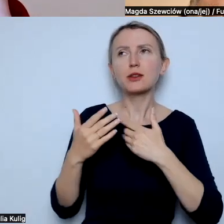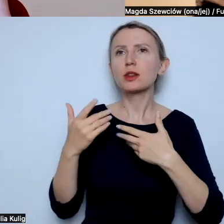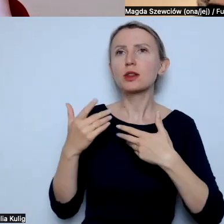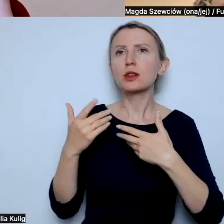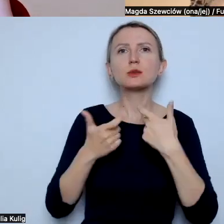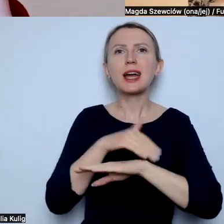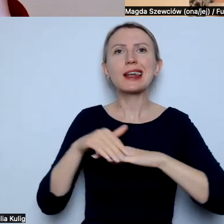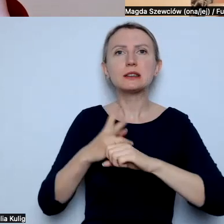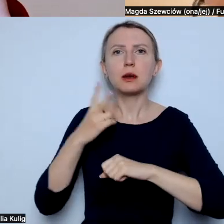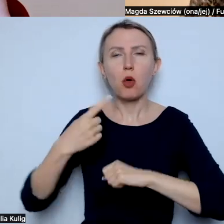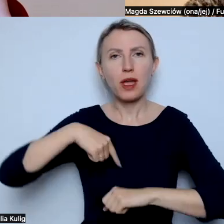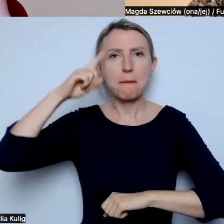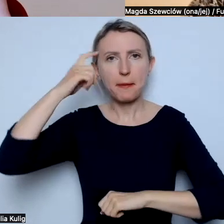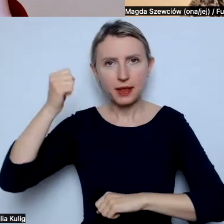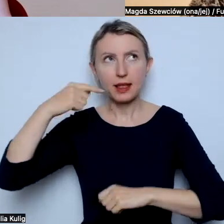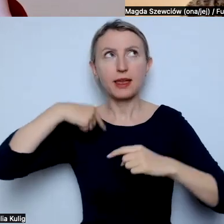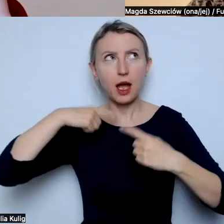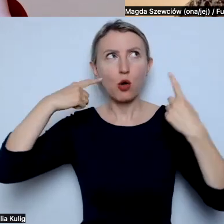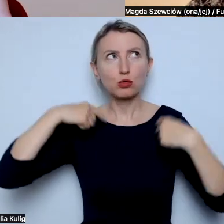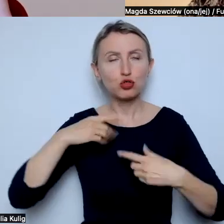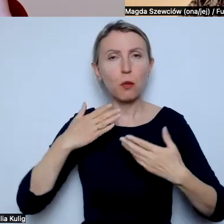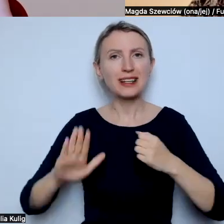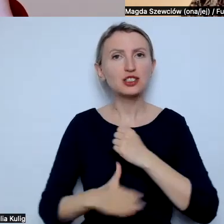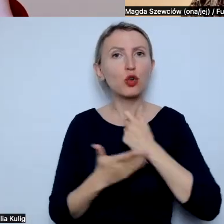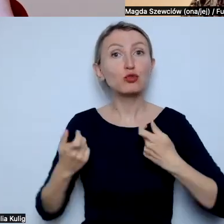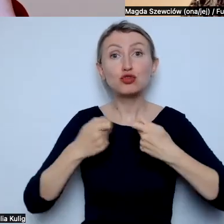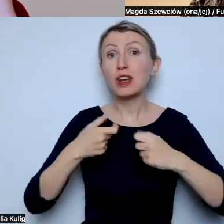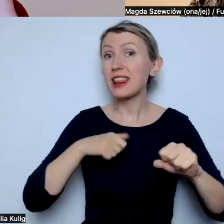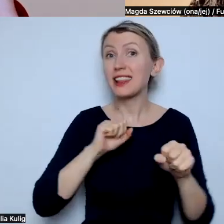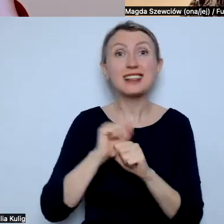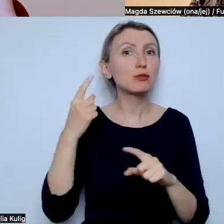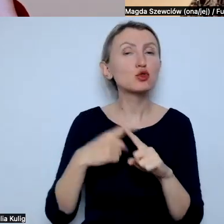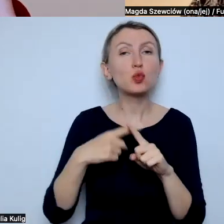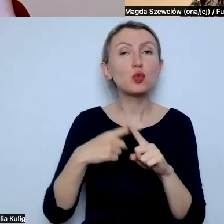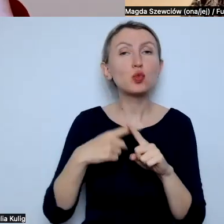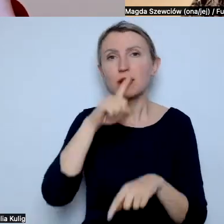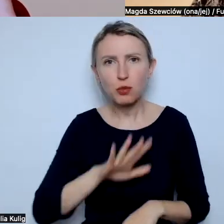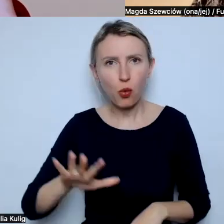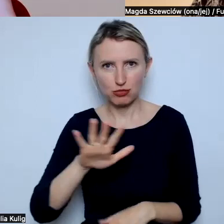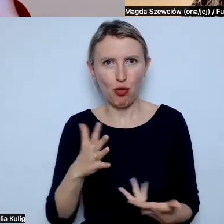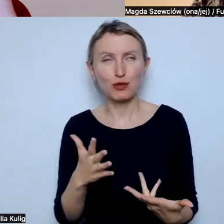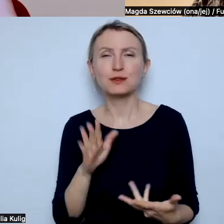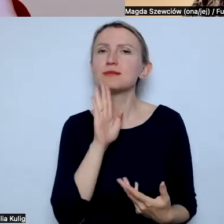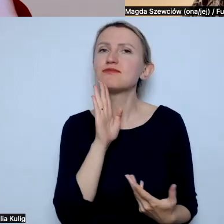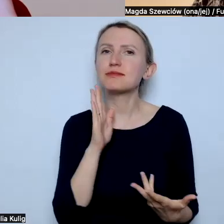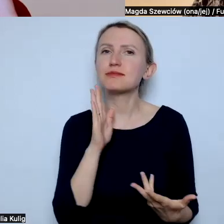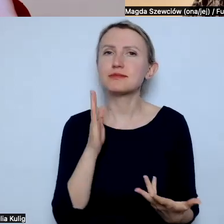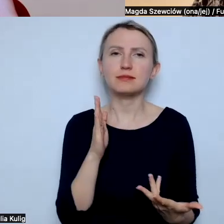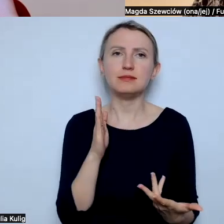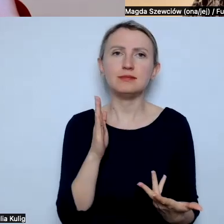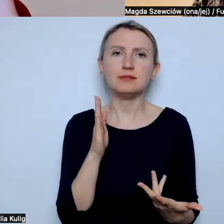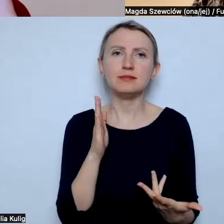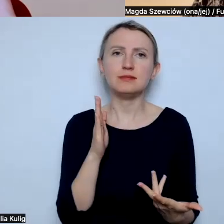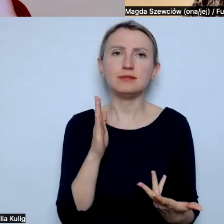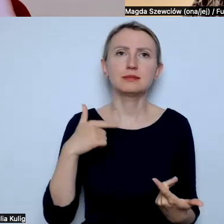pamiętam, że jestem osobą sojuszniczą, ale nie jestem członkinią społeczności w sensie takim, że jestem